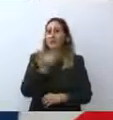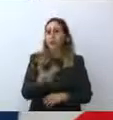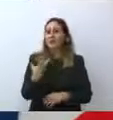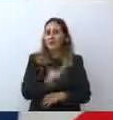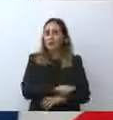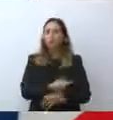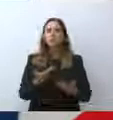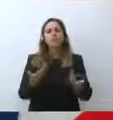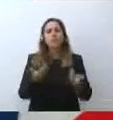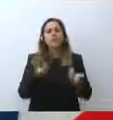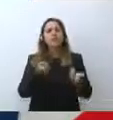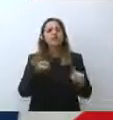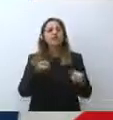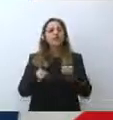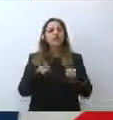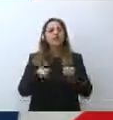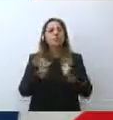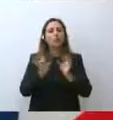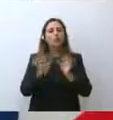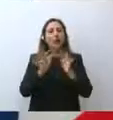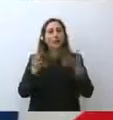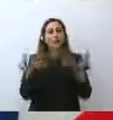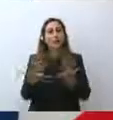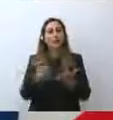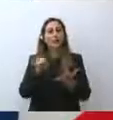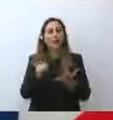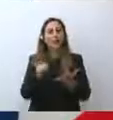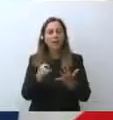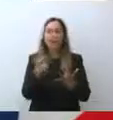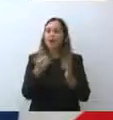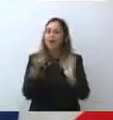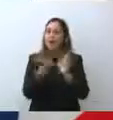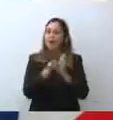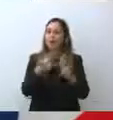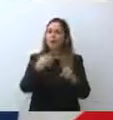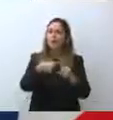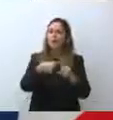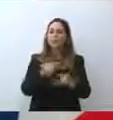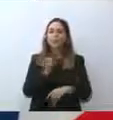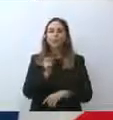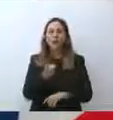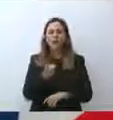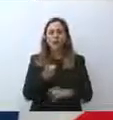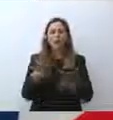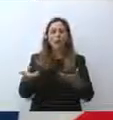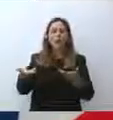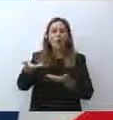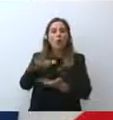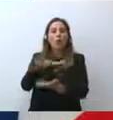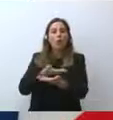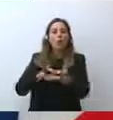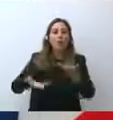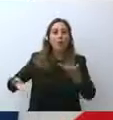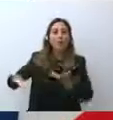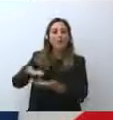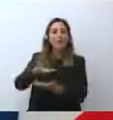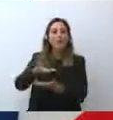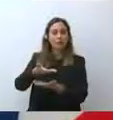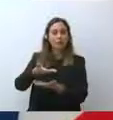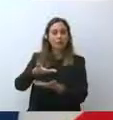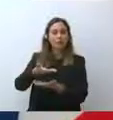pandemia un fattore positivo è stata la collaborazione che noi abbiamo avuto fra